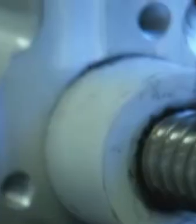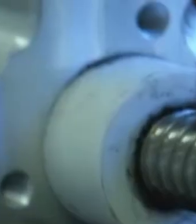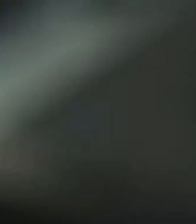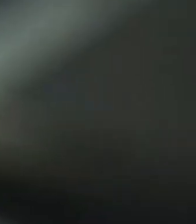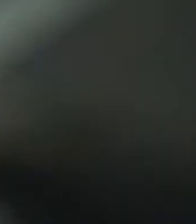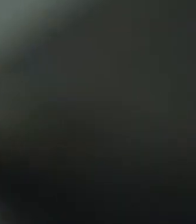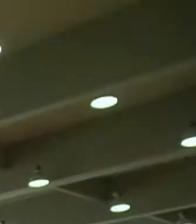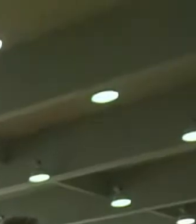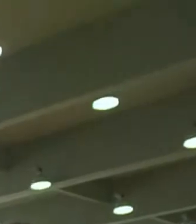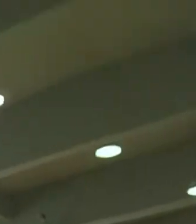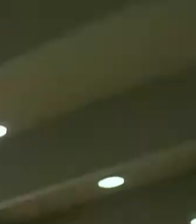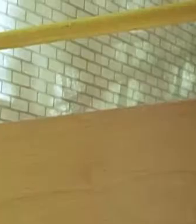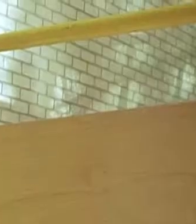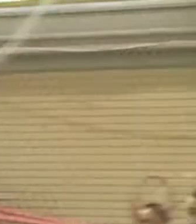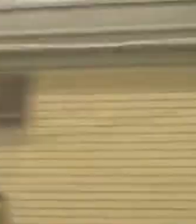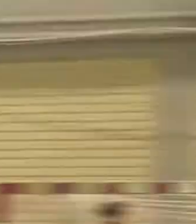Πίσε, πίσε.